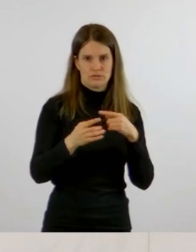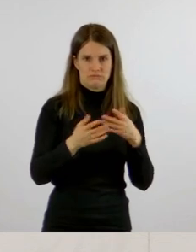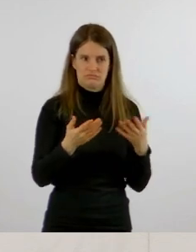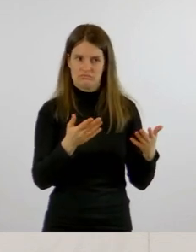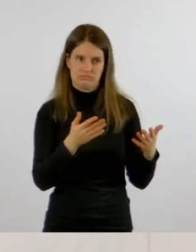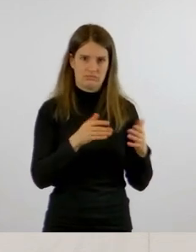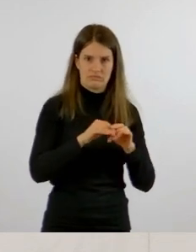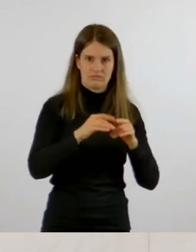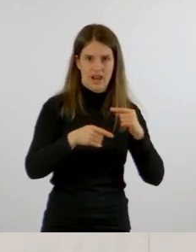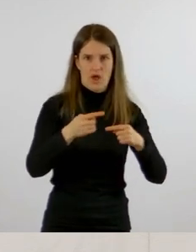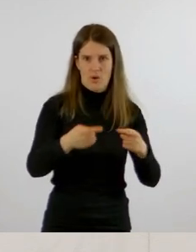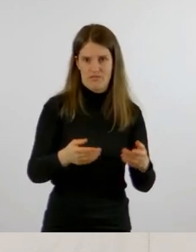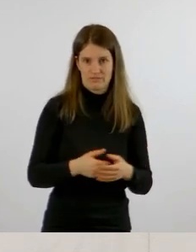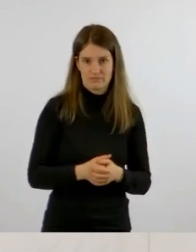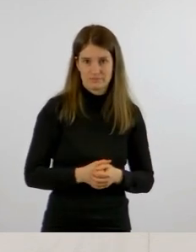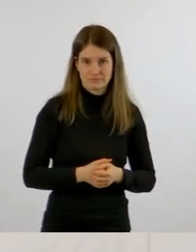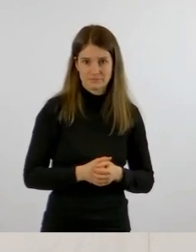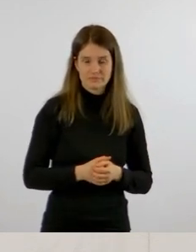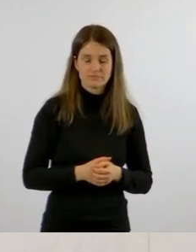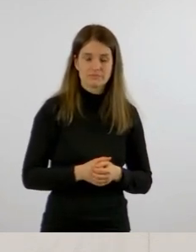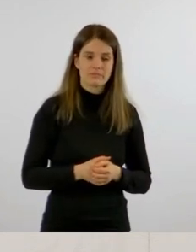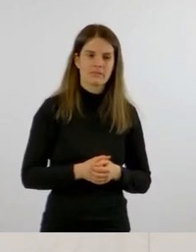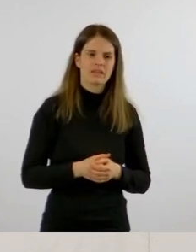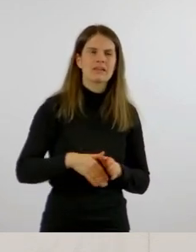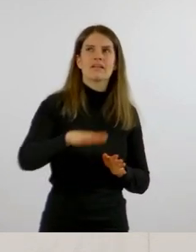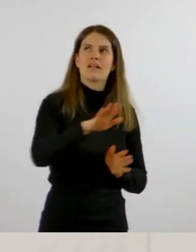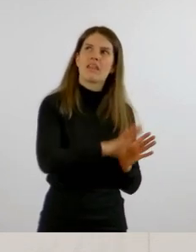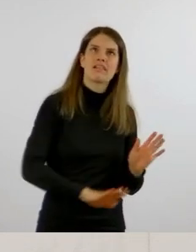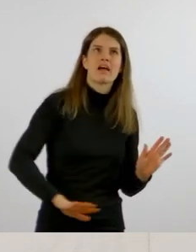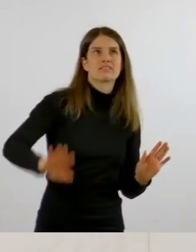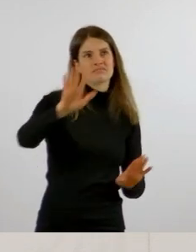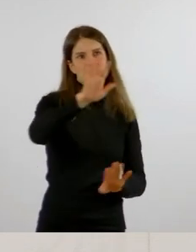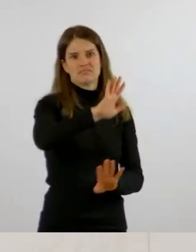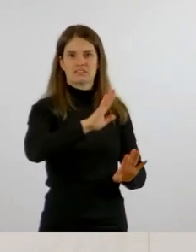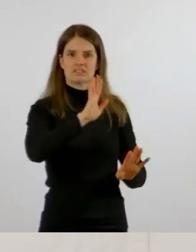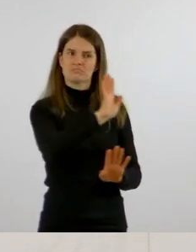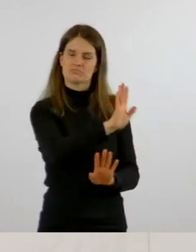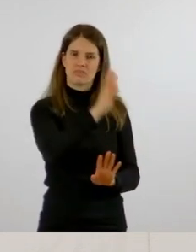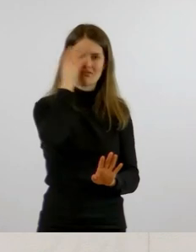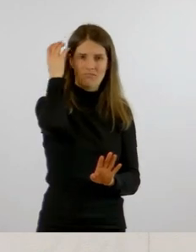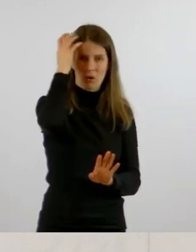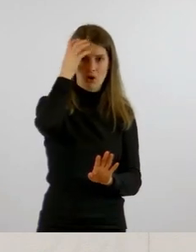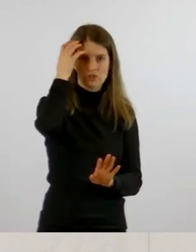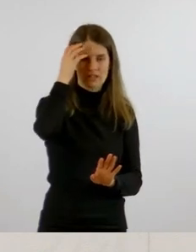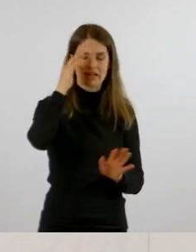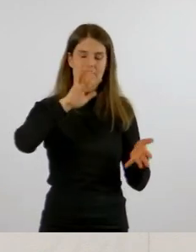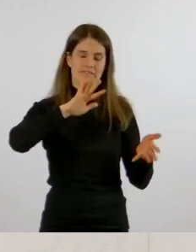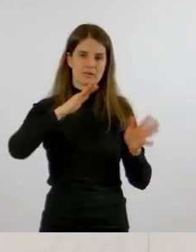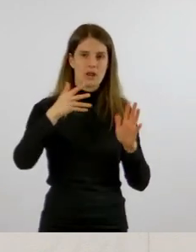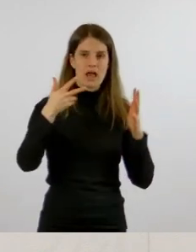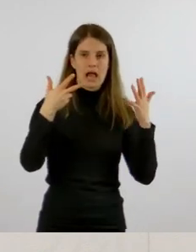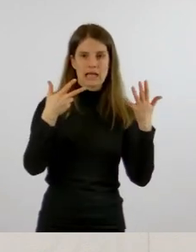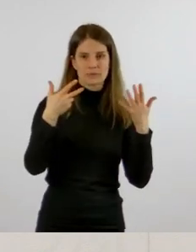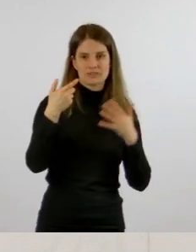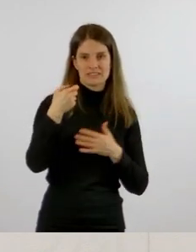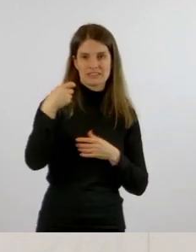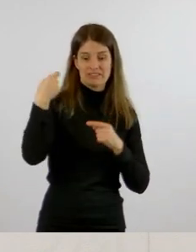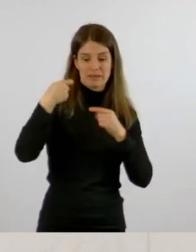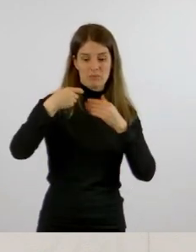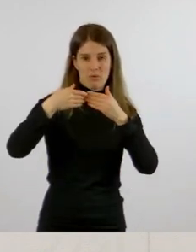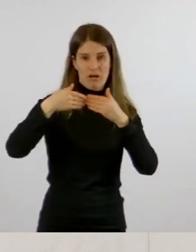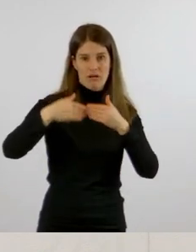Land stellt sich vor, dass man vielleicht ab dem 28. Februar auf das Tragen einer